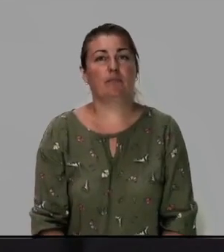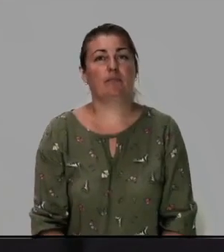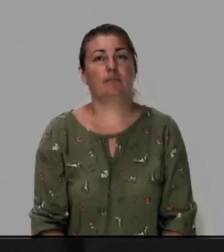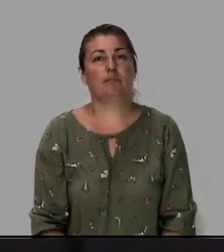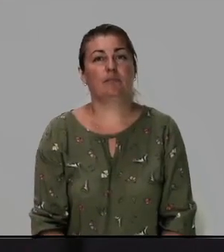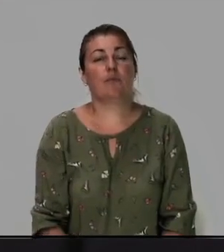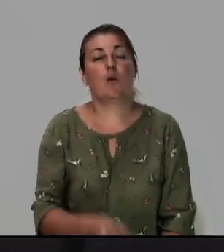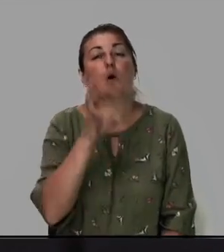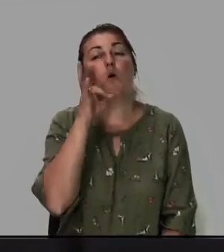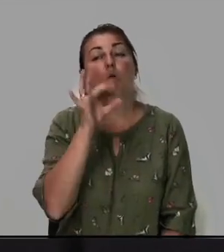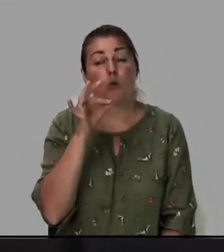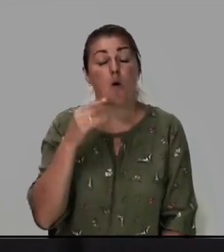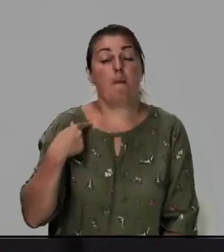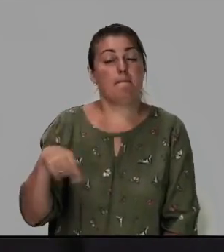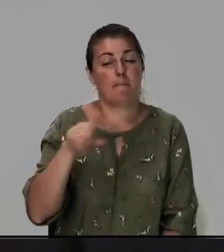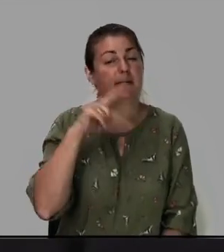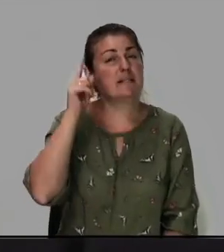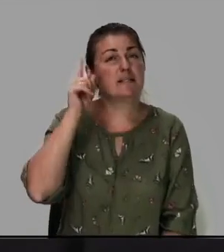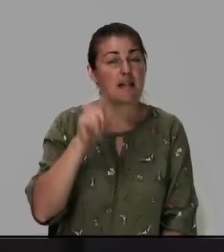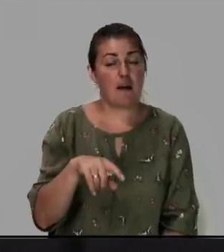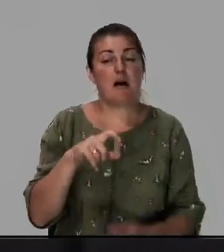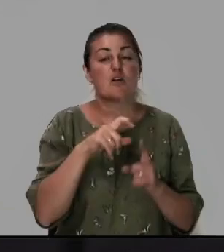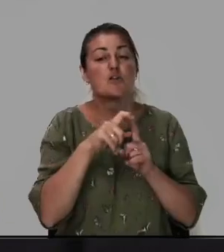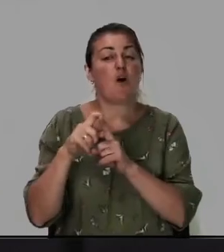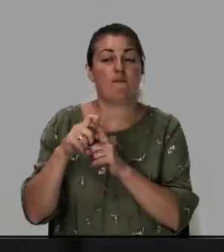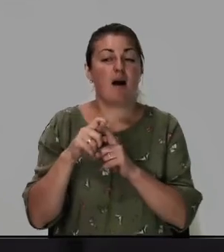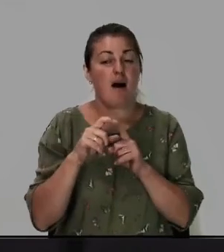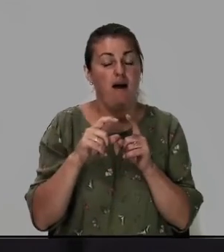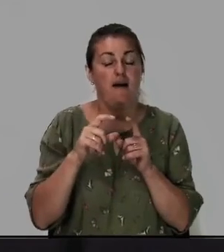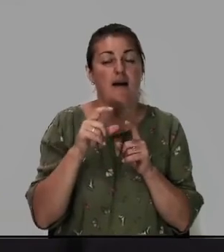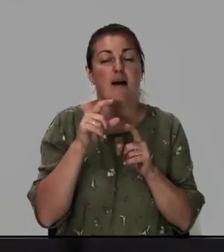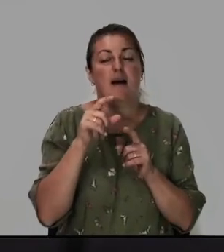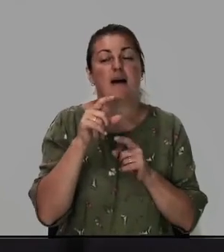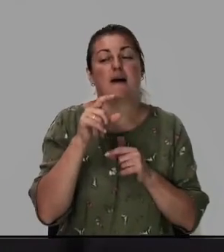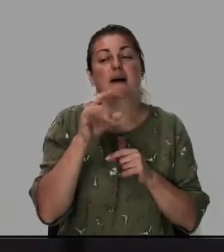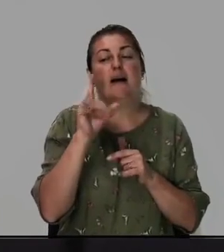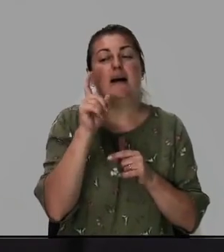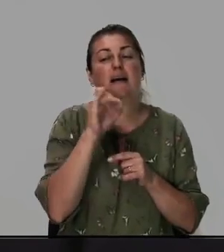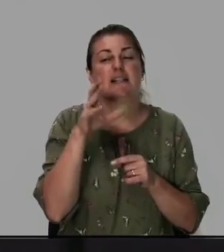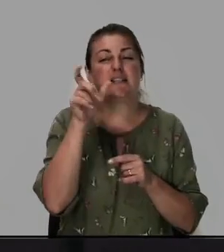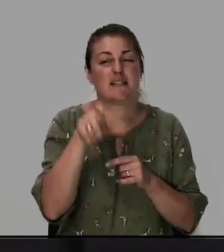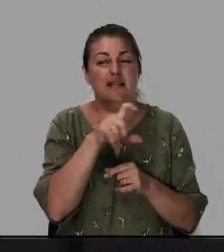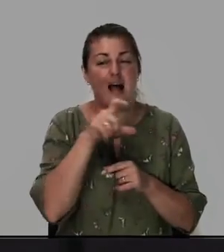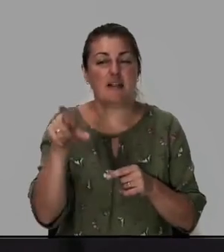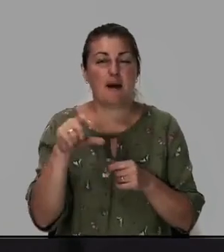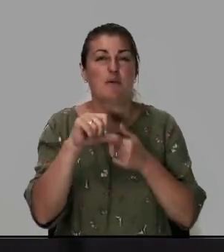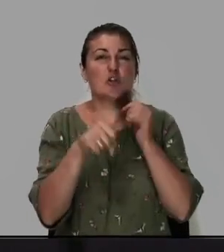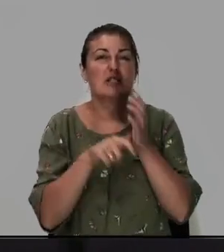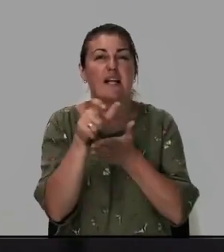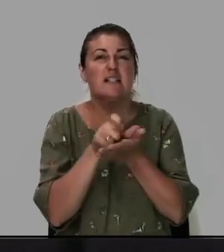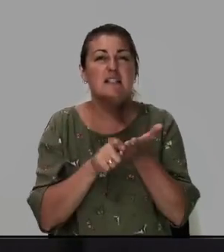Но мы знаем слова Христа, Евангелие от Иоанна, 3 глава, 16 стих, там